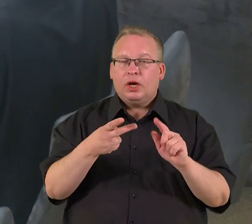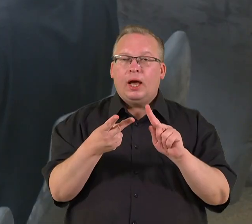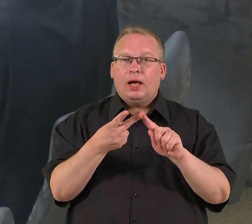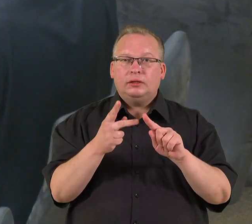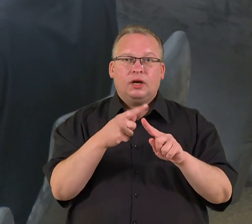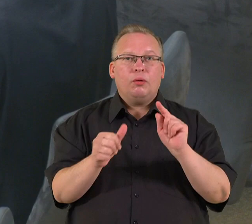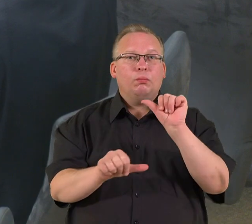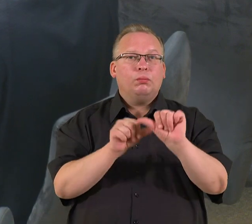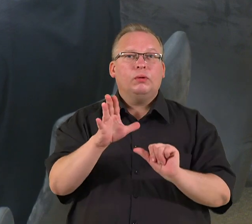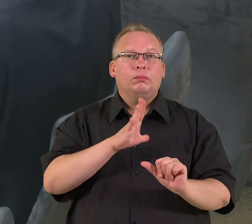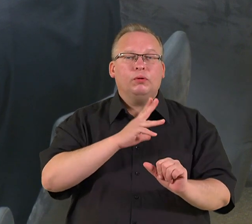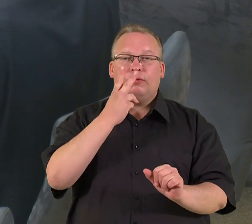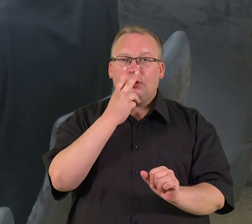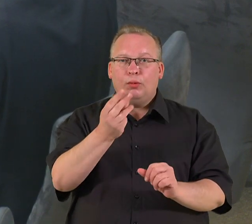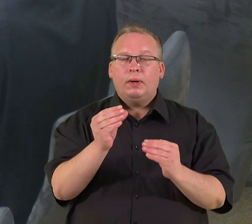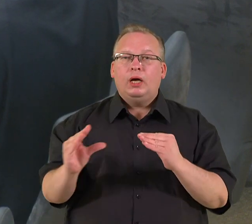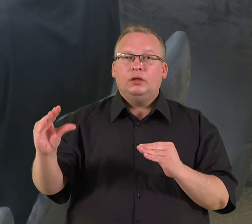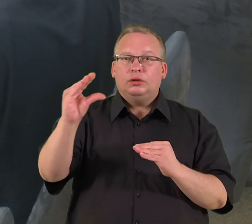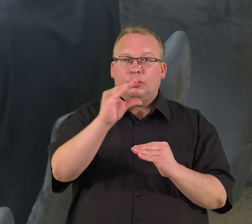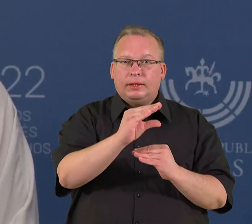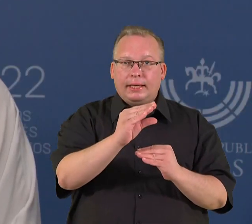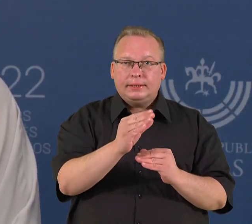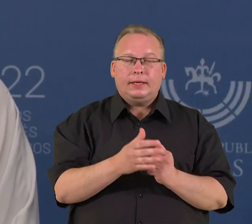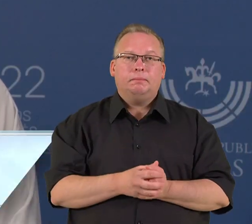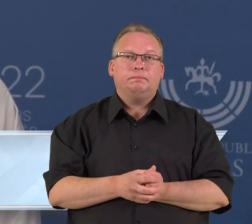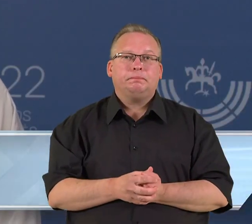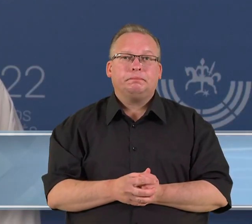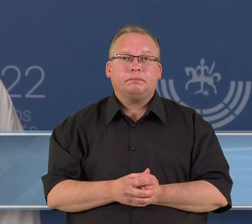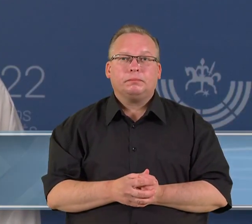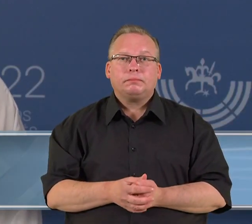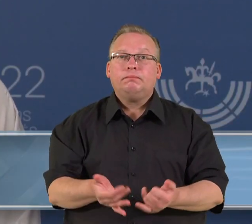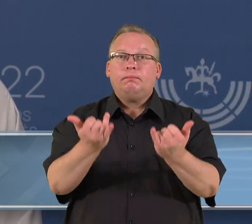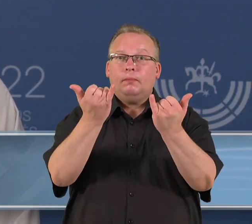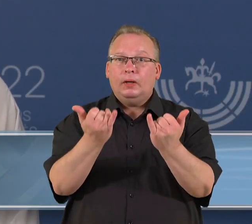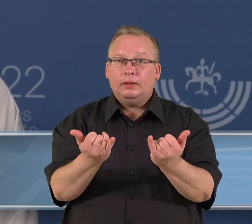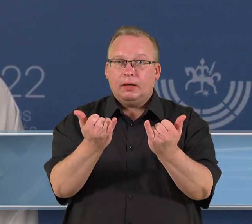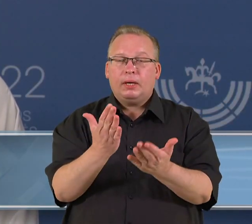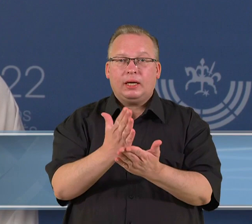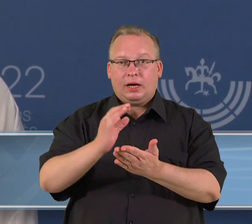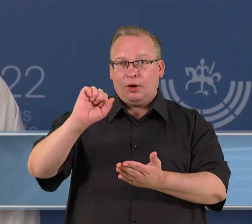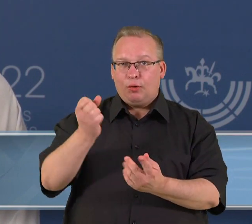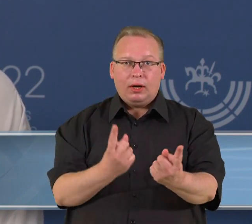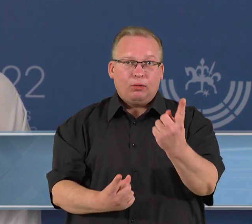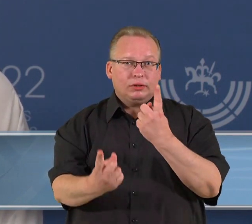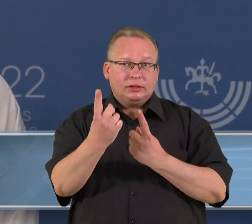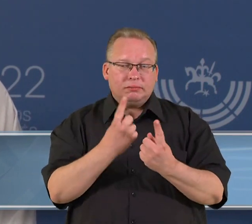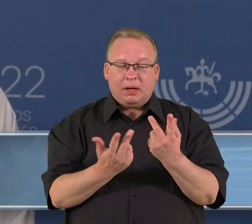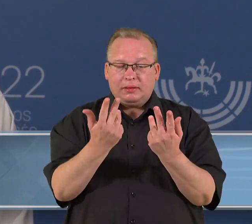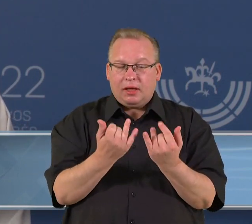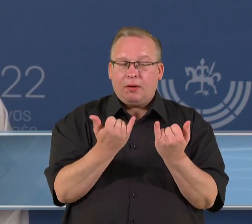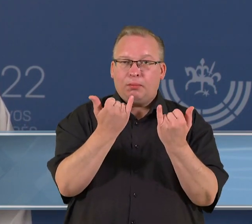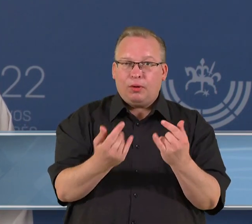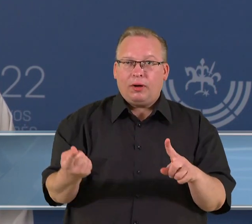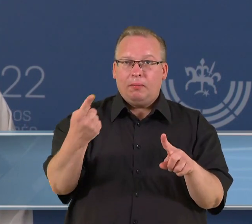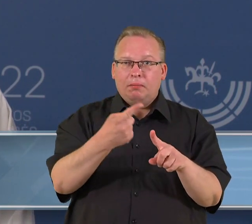pusmetį. Tam buvo numatyta dotacija tiekėjams. Dabar ateina kai kurie kolegos ir sako, ne, taip negerai, mes paimkim